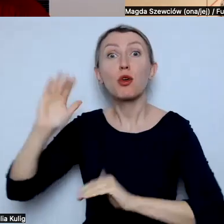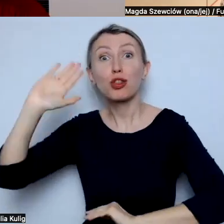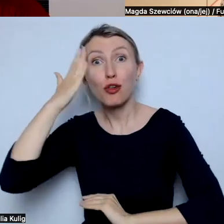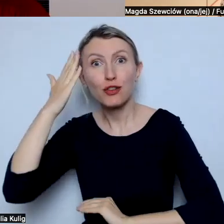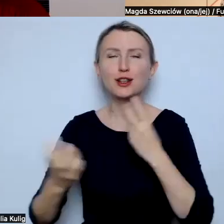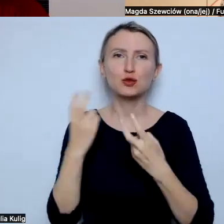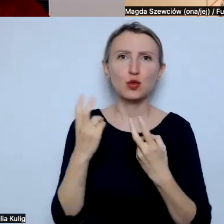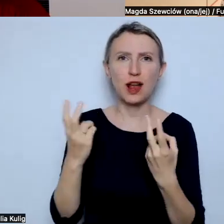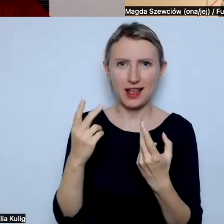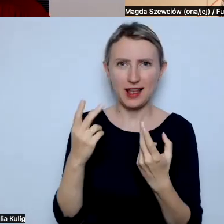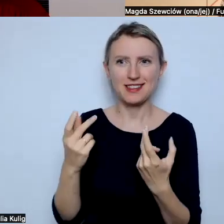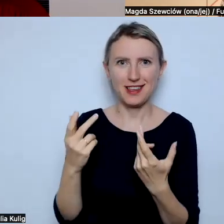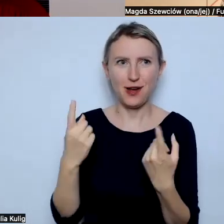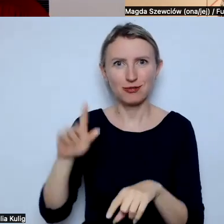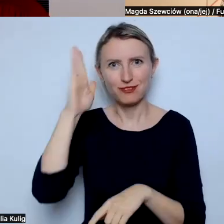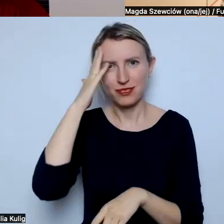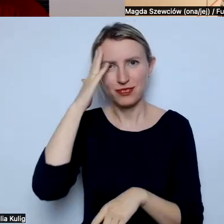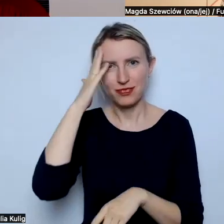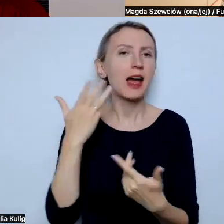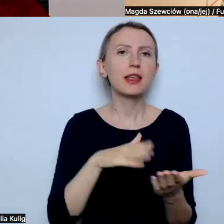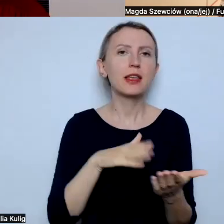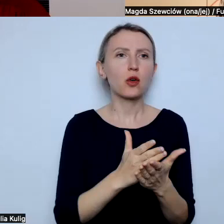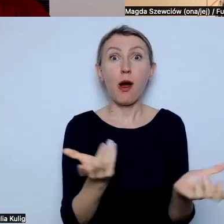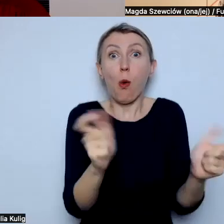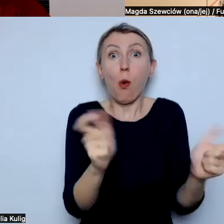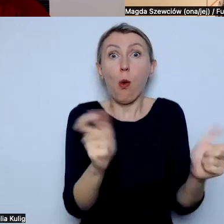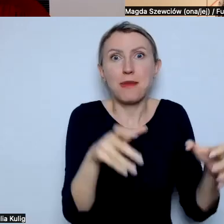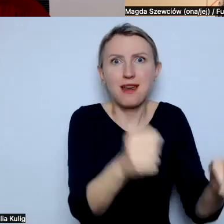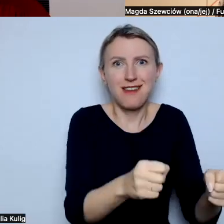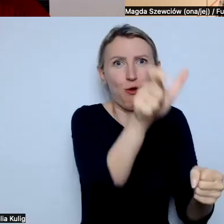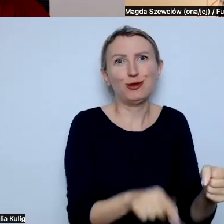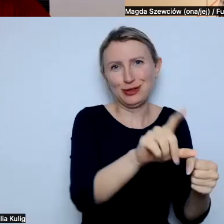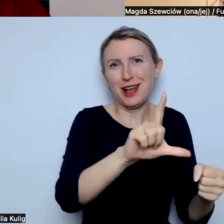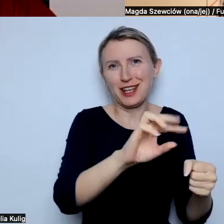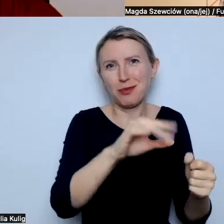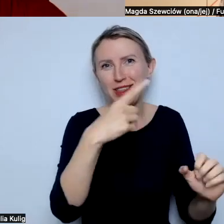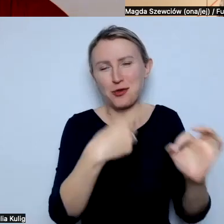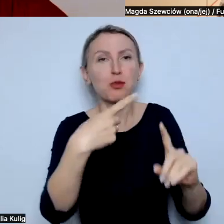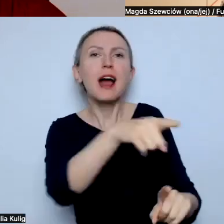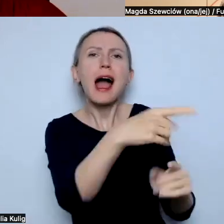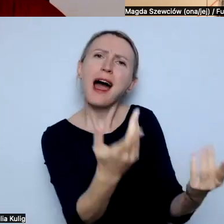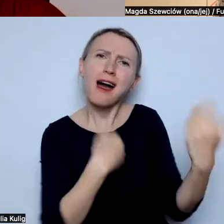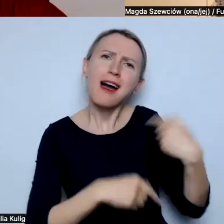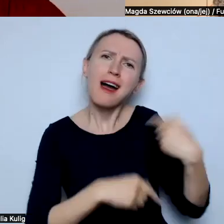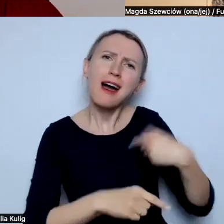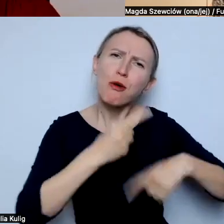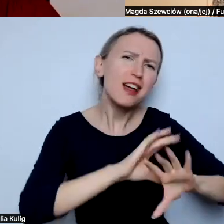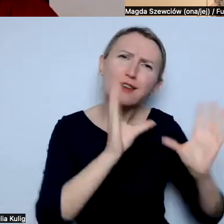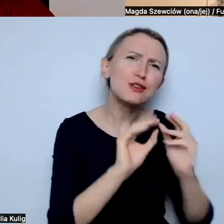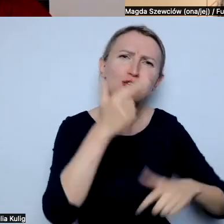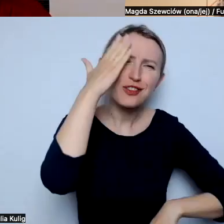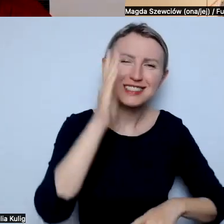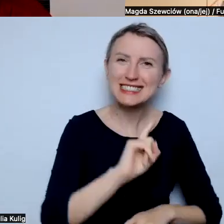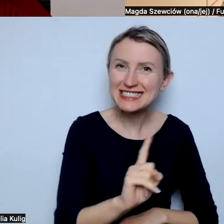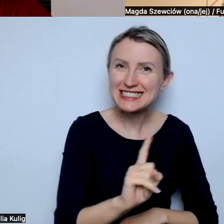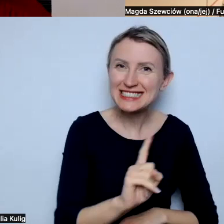źródła. No ale też niekoniecznie, że łapie być może jakąś osobę ze społeczności i teraz ty mi powiedz wszystko, co na ten temat wiesz,